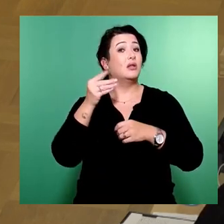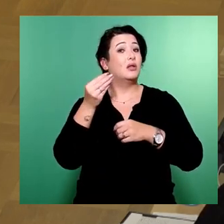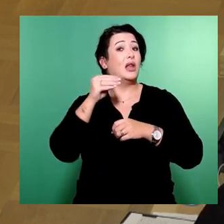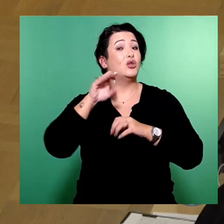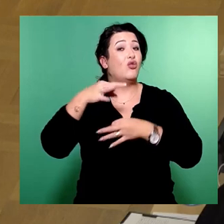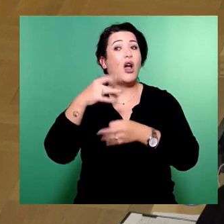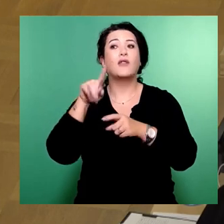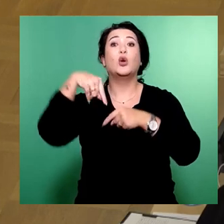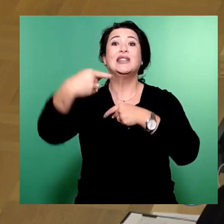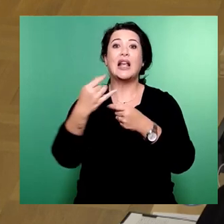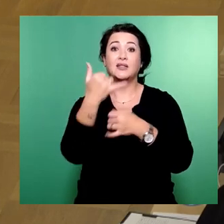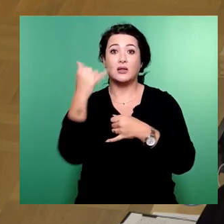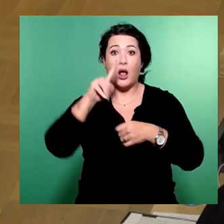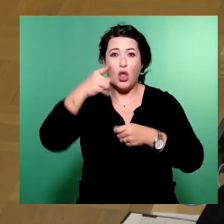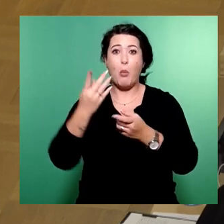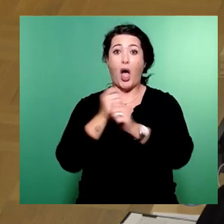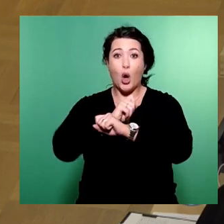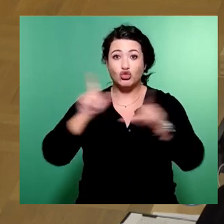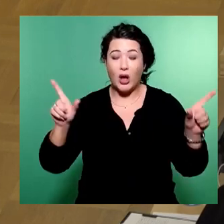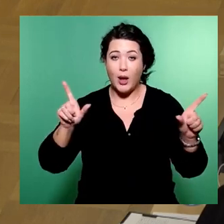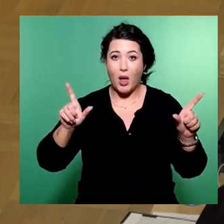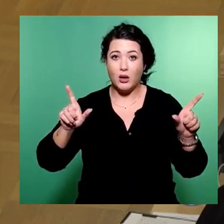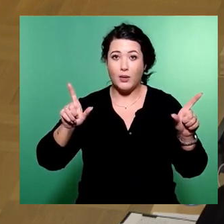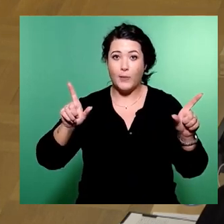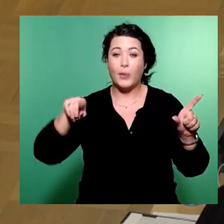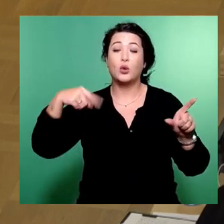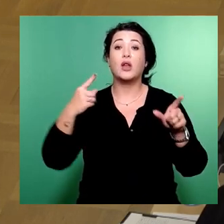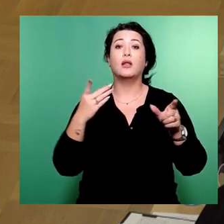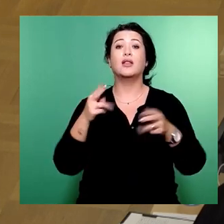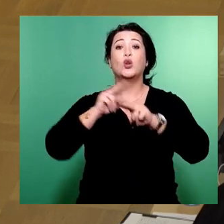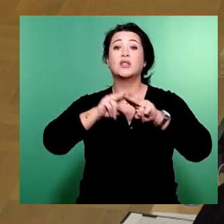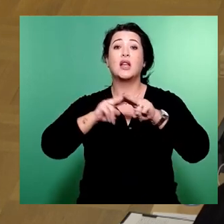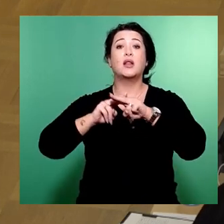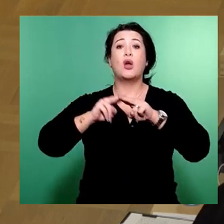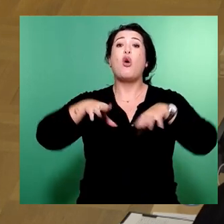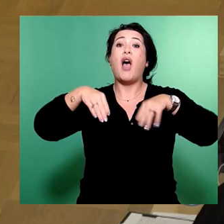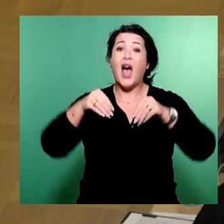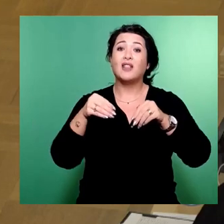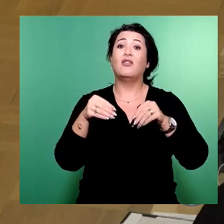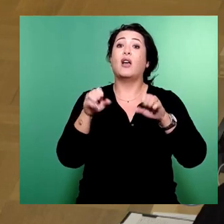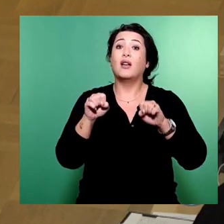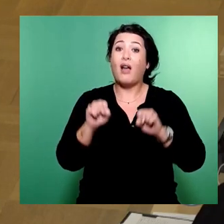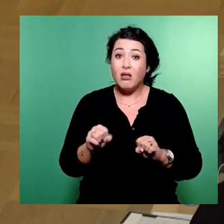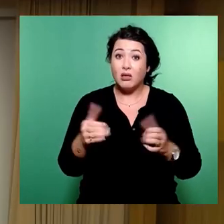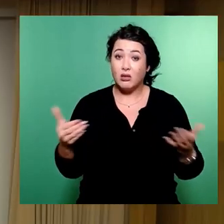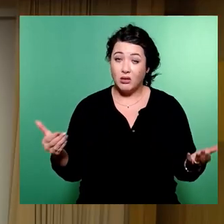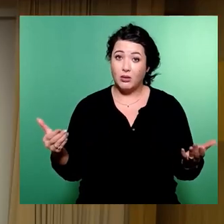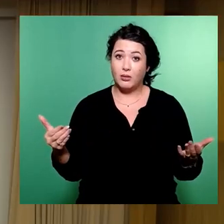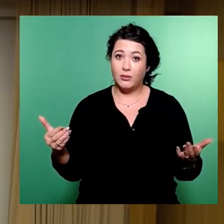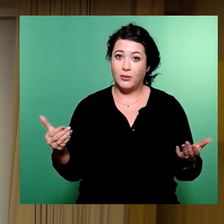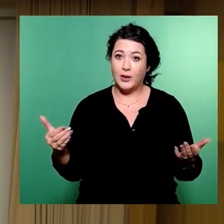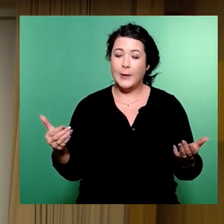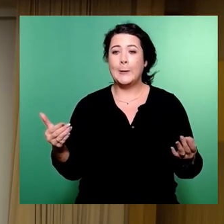ausschreiben und dann dem Ziel eines Beginns der Sanierung mal endlich in Sichtweite kommen. Also der